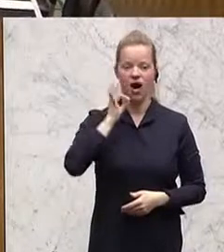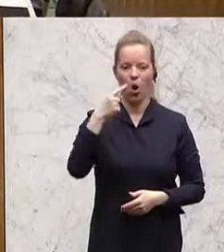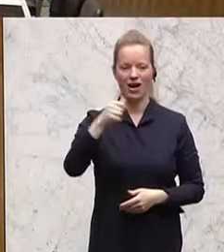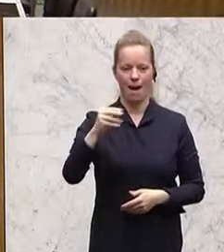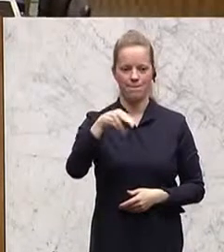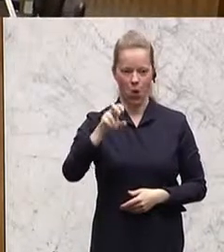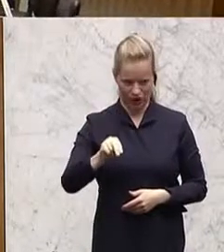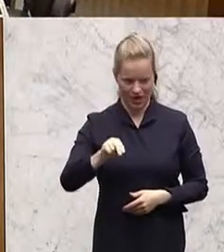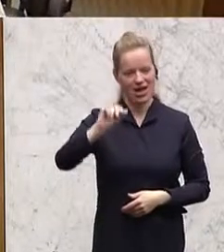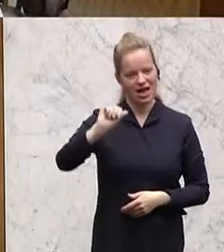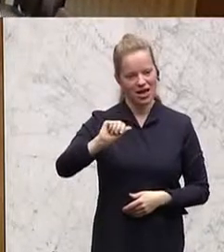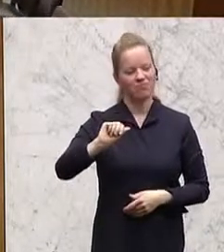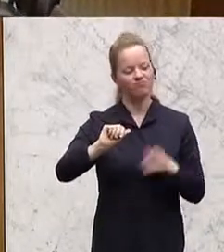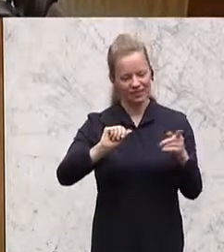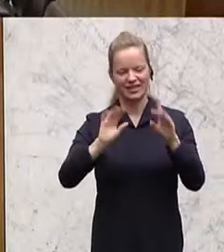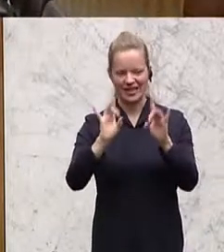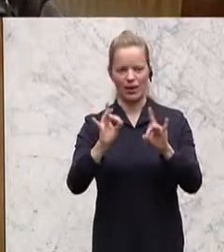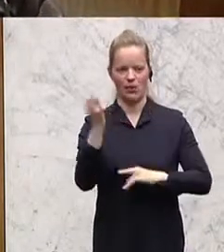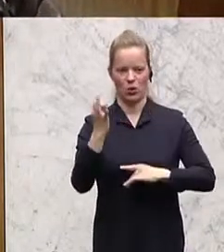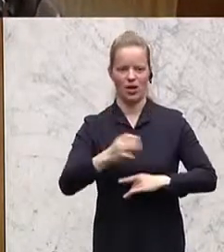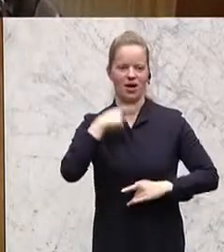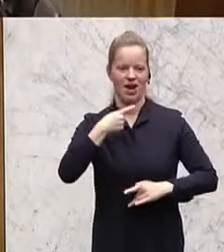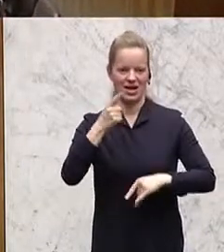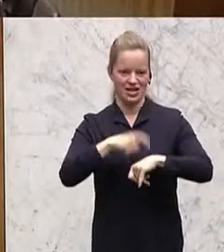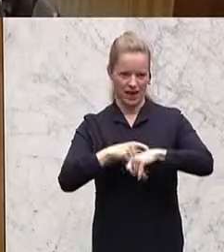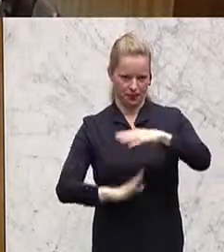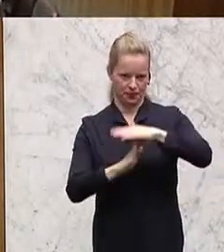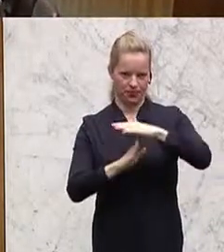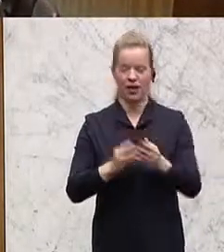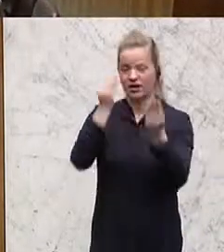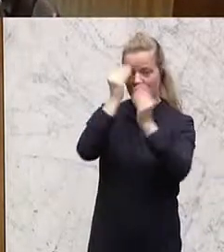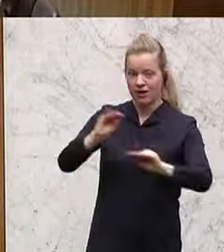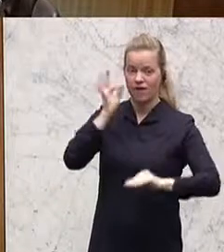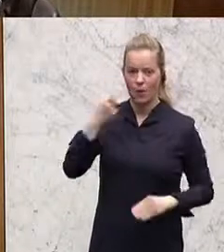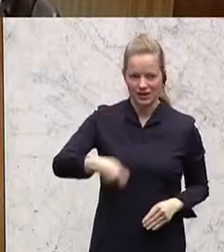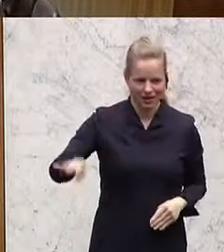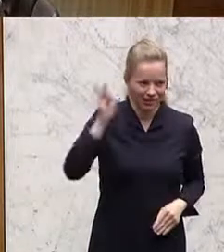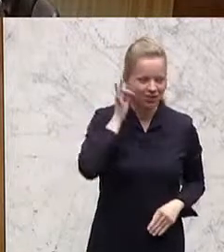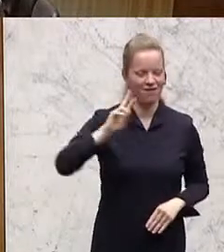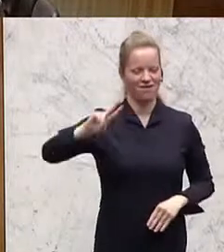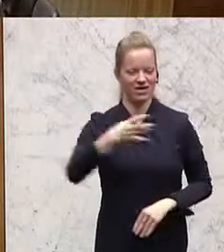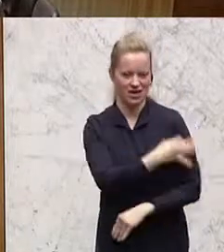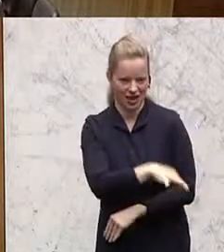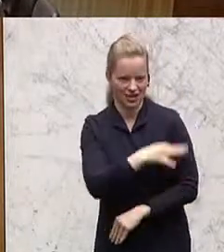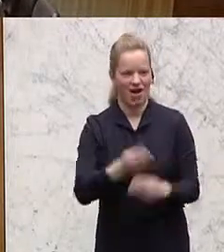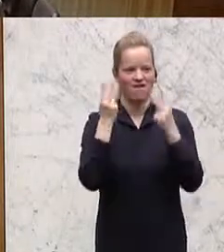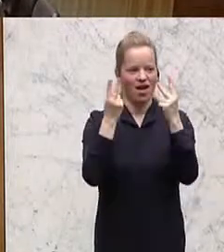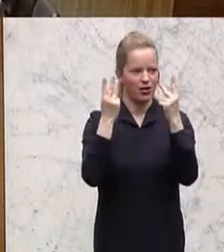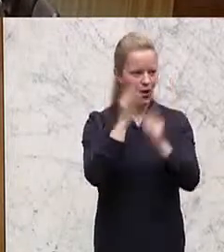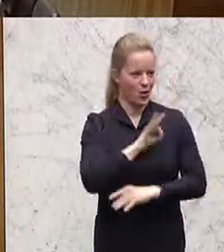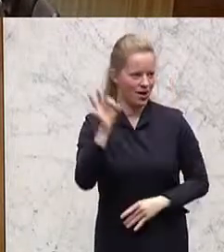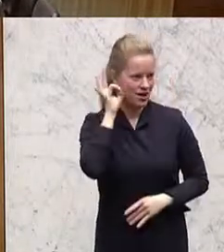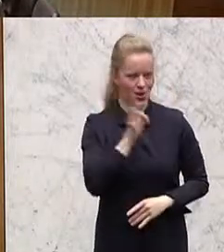Redezeit. Bitte, Frau Abgeordnete. Sehr geehrte Frau Präsidentin, sehr geehrter Herr Vizekanzler, werte Kolleginnen und